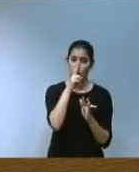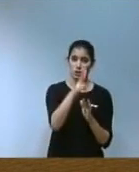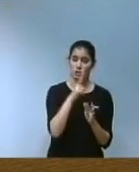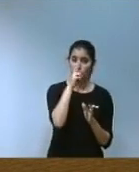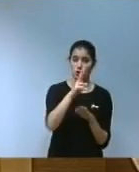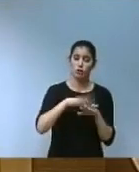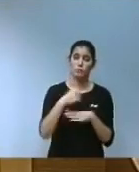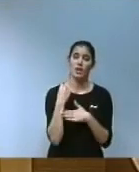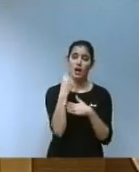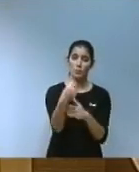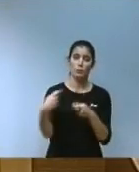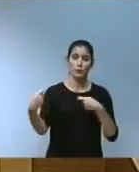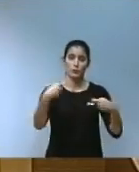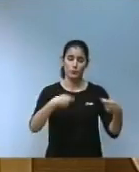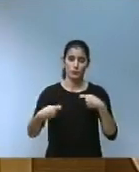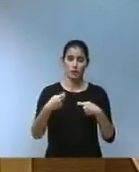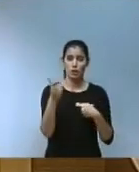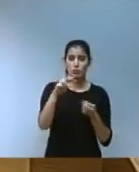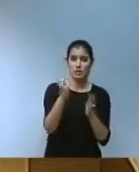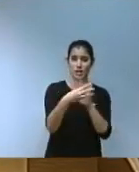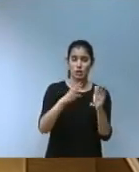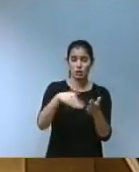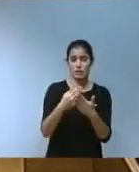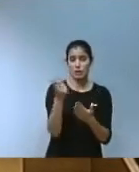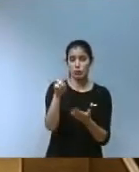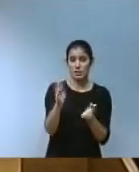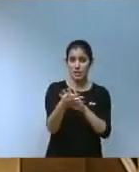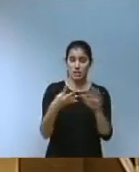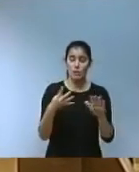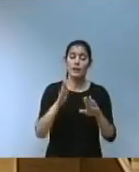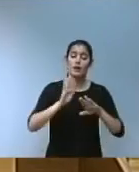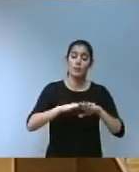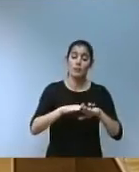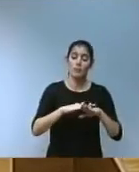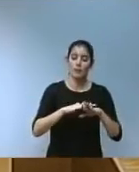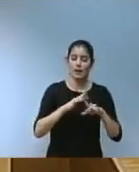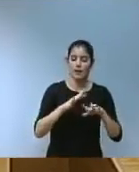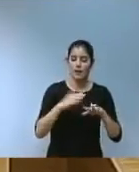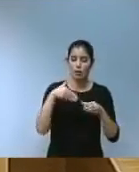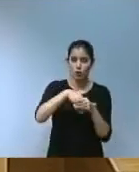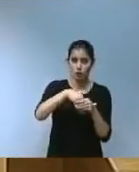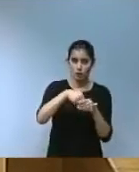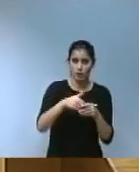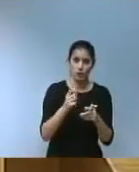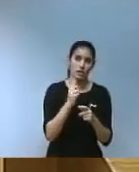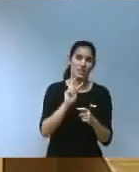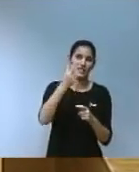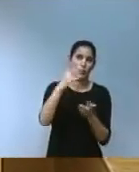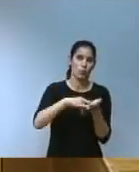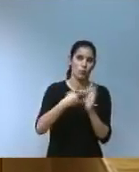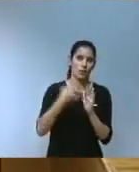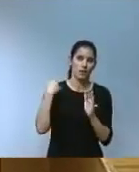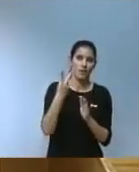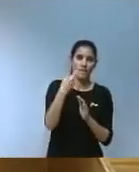cooperativisme 2018-2019 dotant-lo de contingut mitjançant l'elaboració del segon pla bienal de cooperativisme per al període